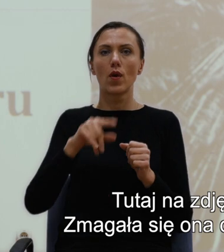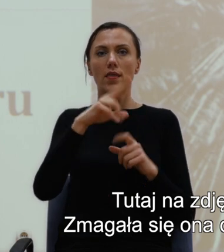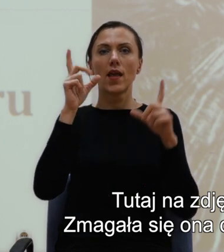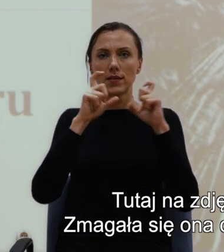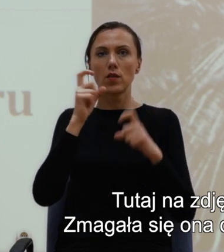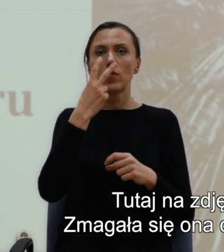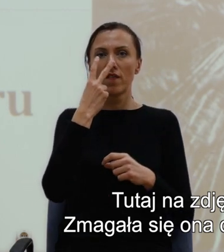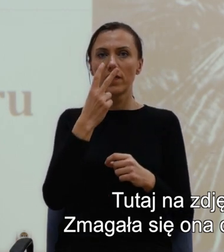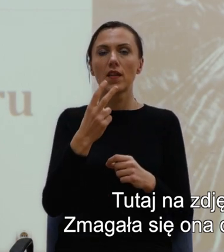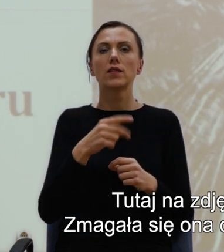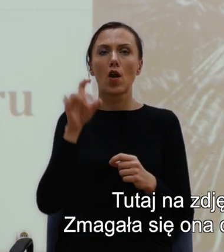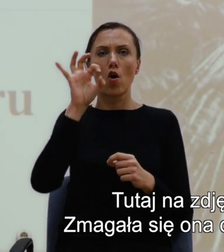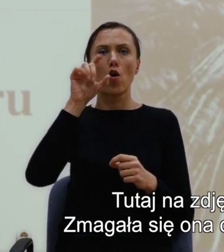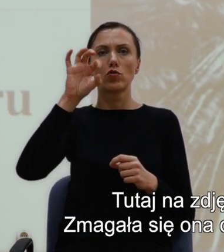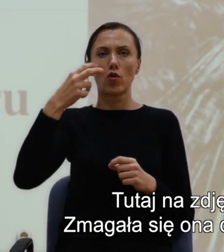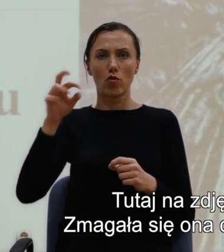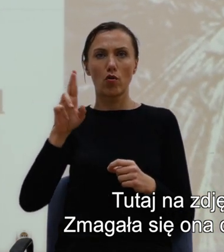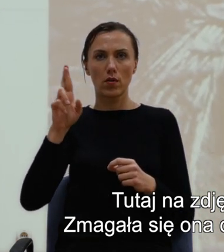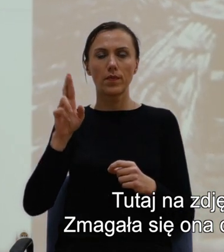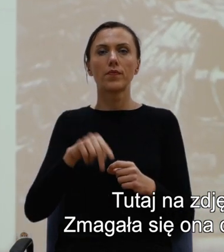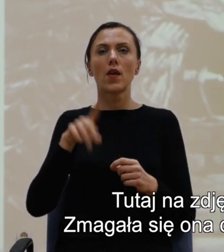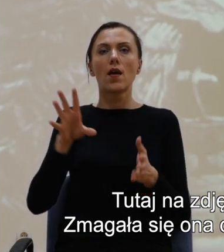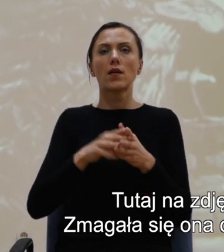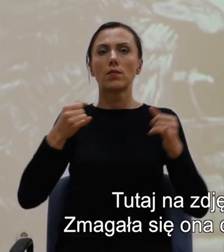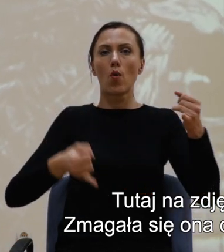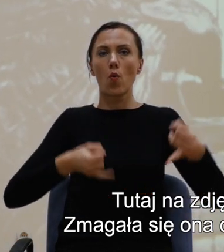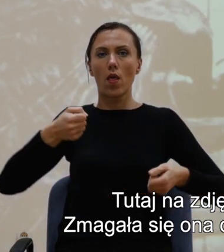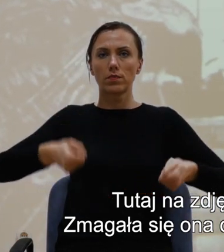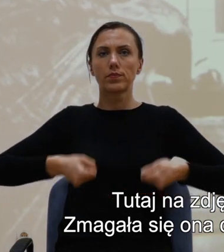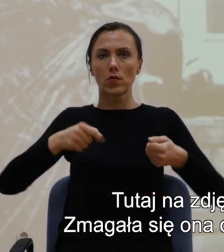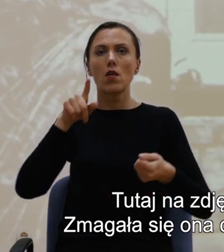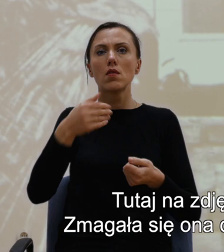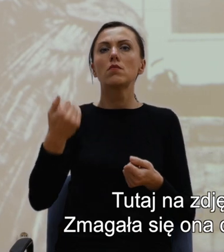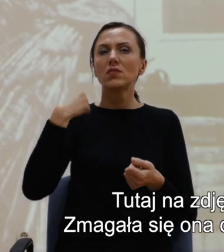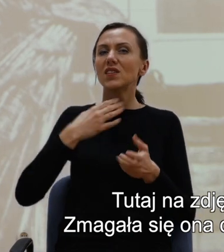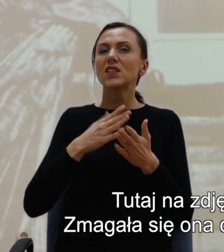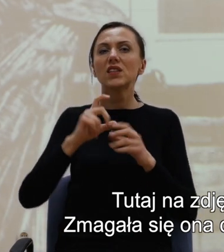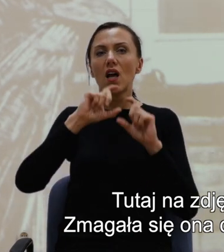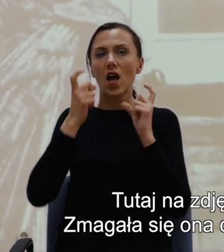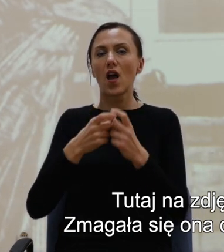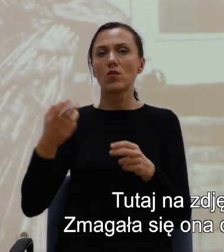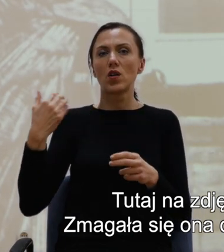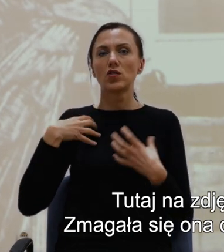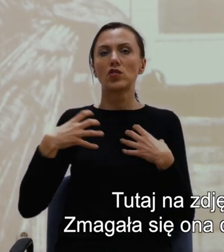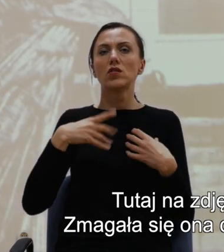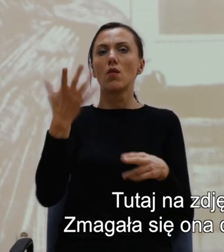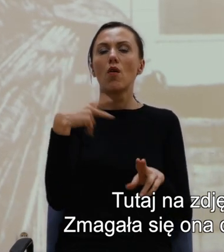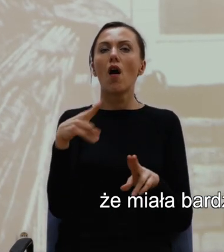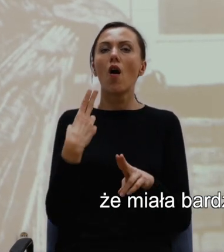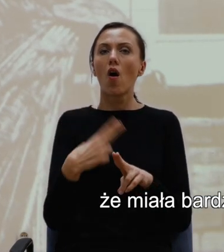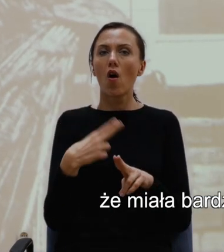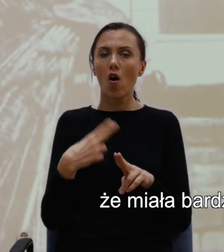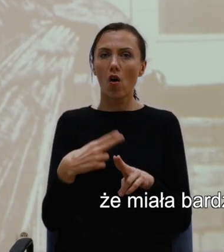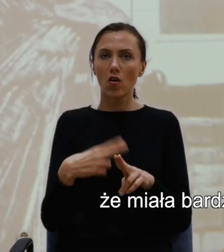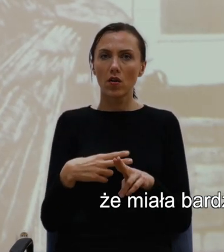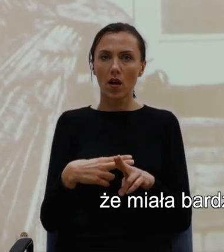z kulami. Zmagała się ona całe życie z chorobą, z toczniem, który sprawił,